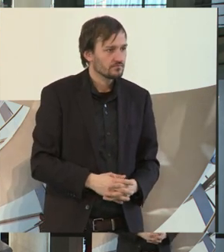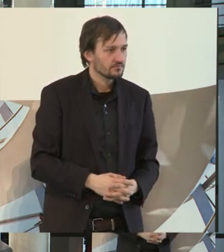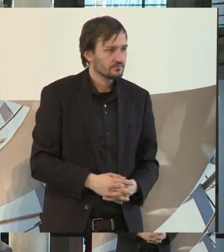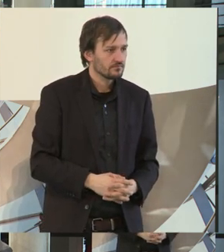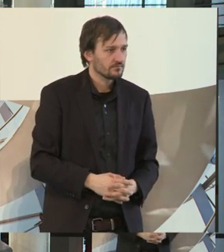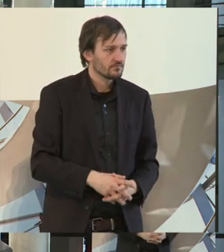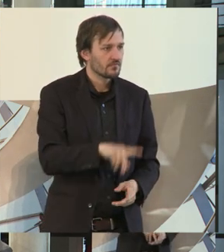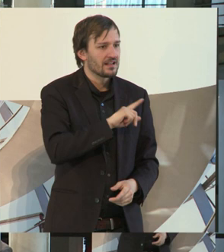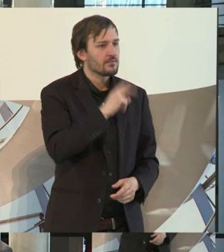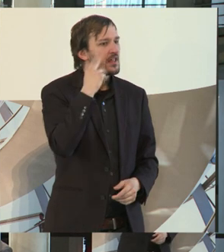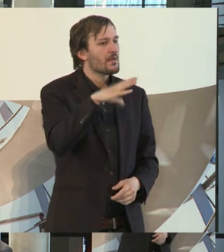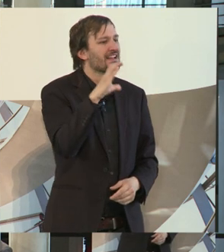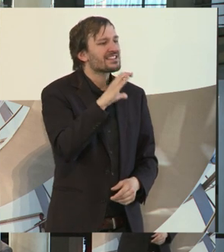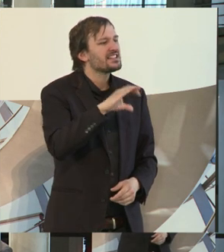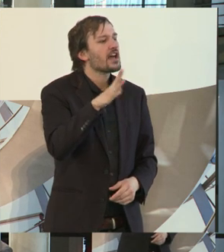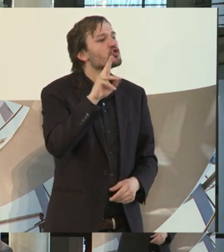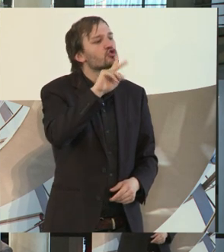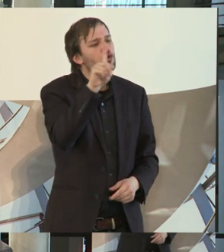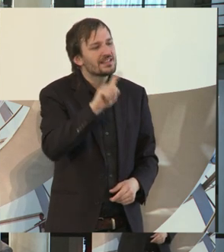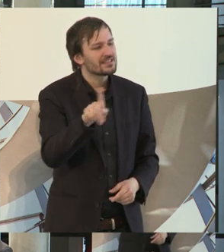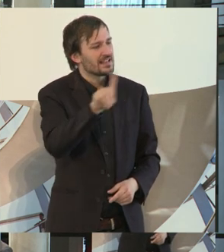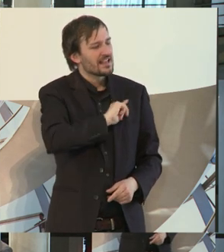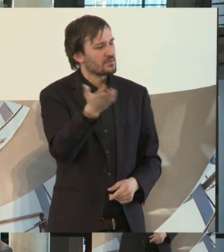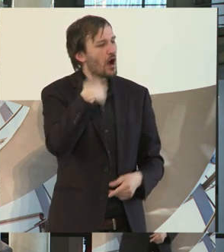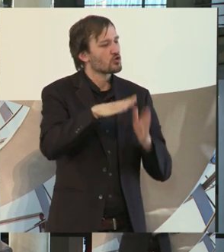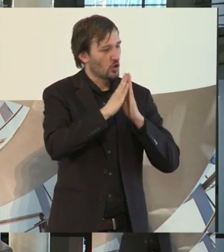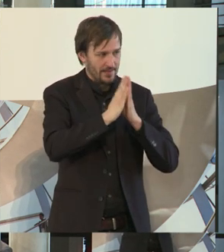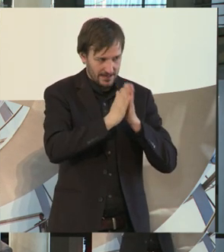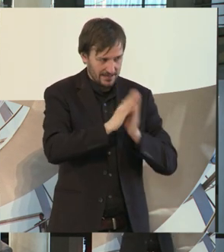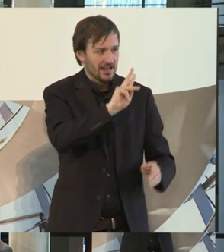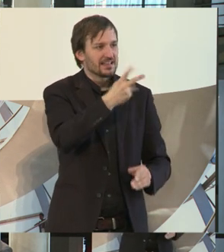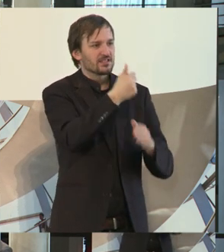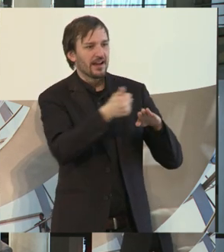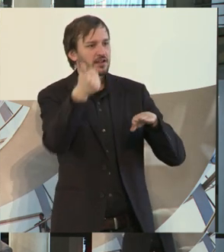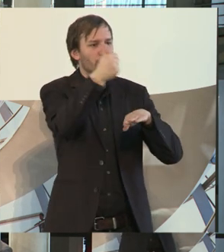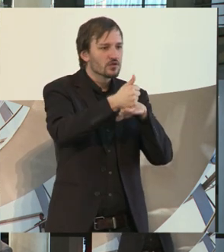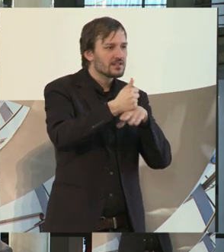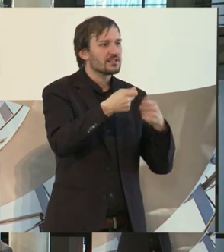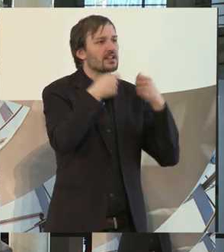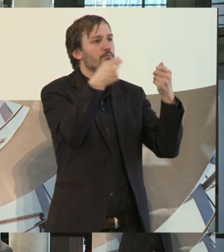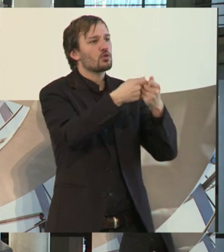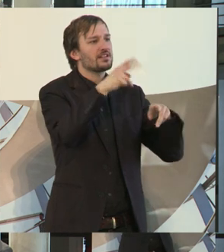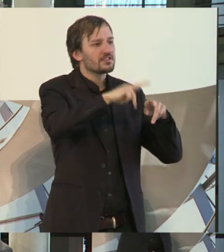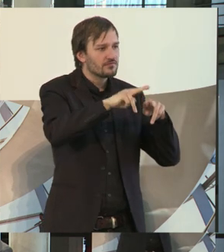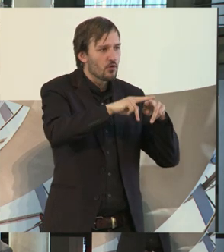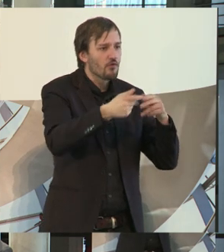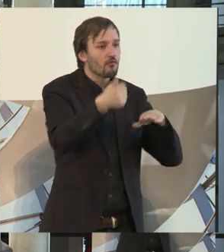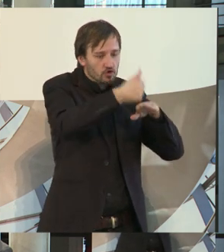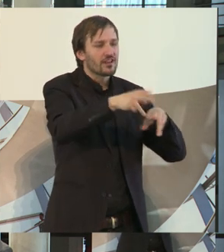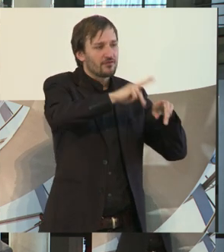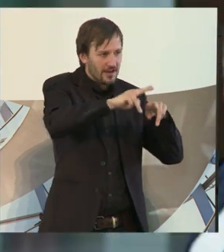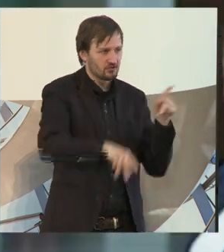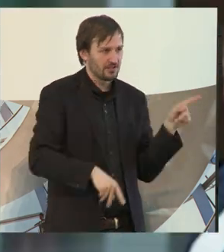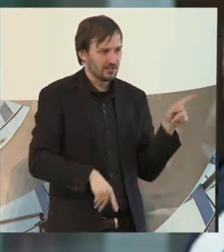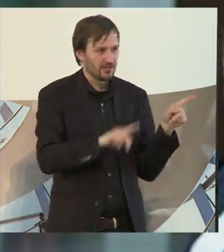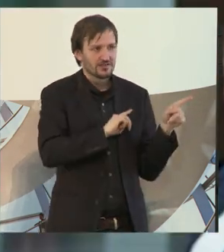Also ich bin Christina Schulz, ich komme aus Göttingen und bin zweite Vorsitzende des Bundesvorstandes der Werkstatträte. Ich möchte hier an der Stelle